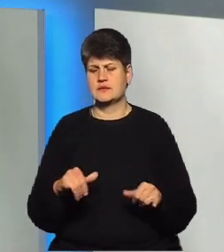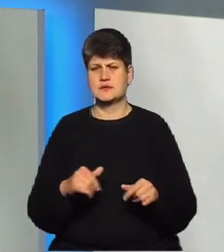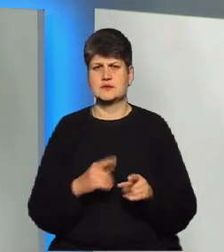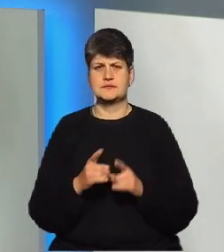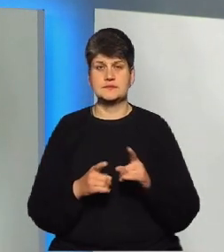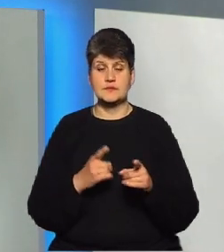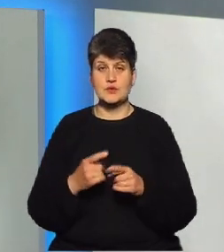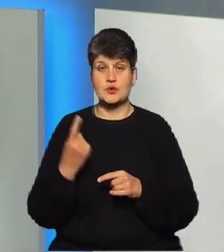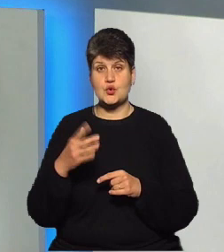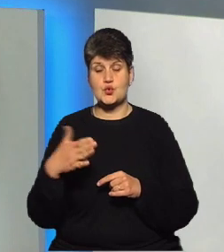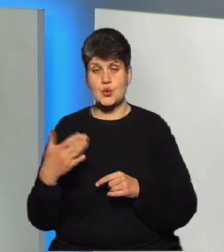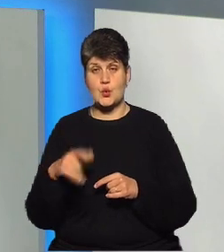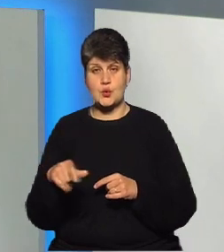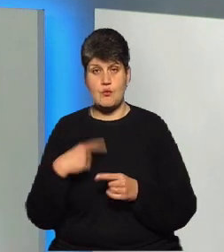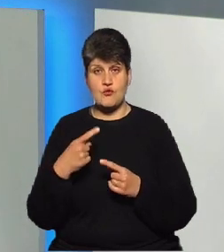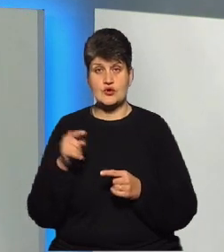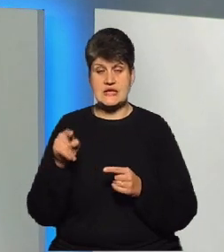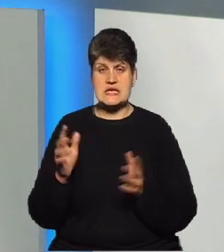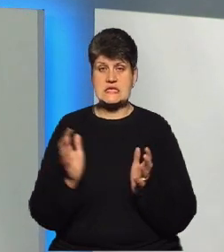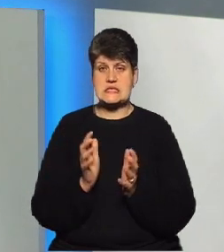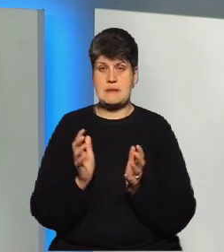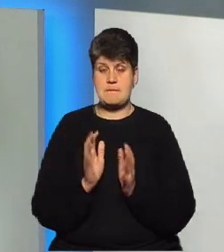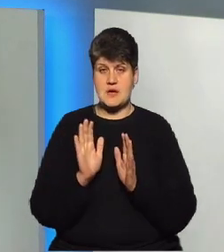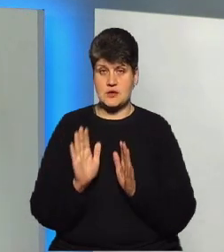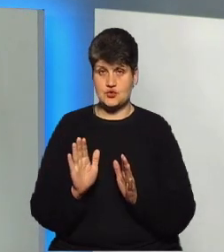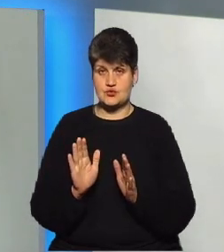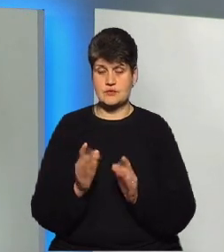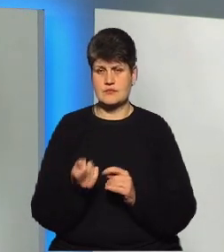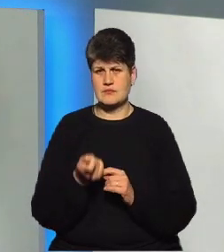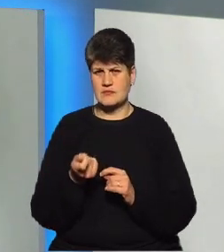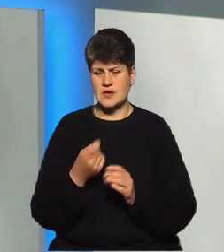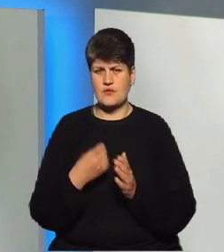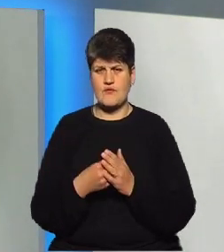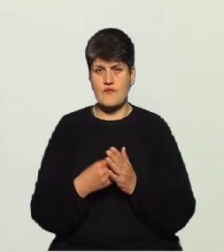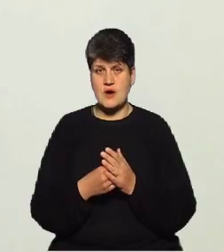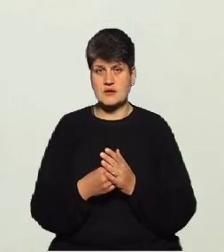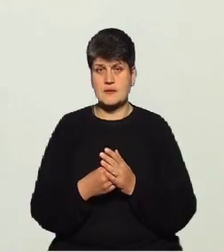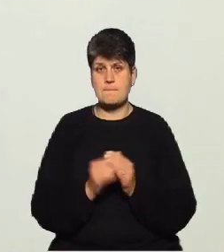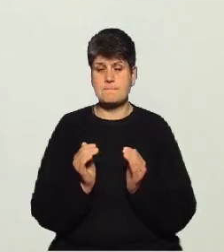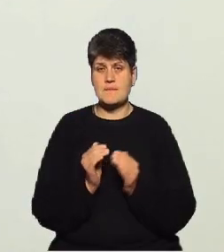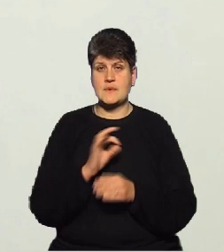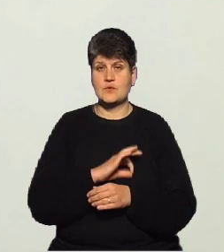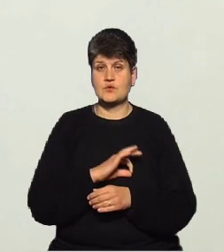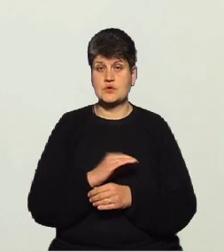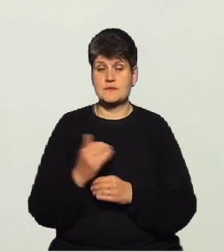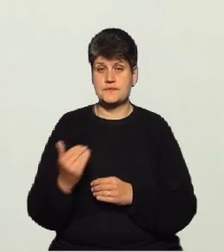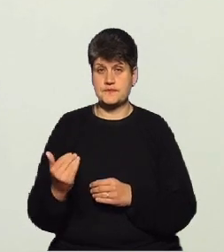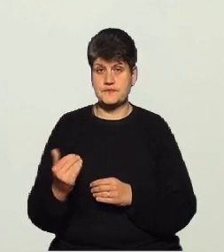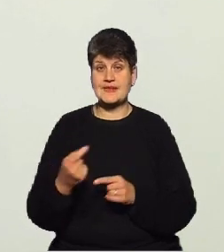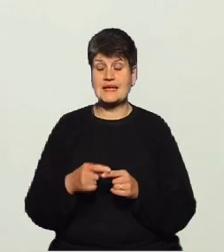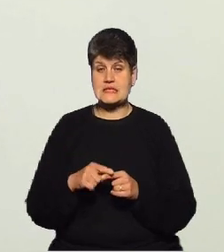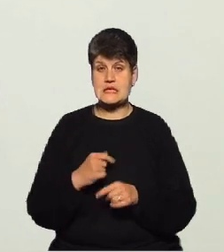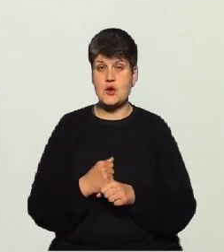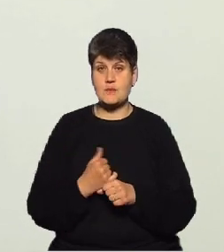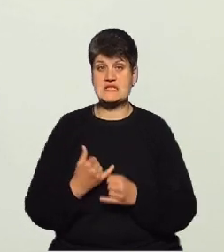говориться про те, що для них збережуть якусь там невелику вартість при певному мінімальному споживанні, і це робиться для людей ніби.